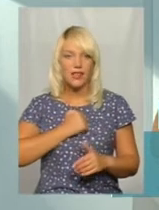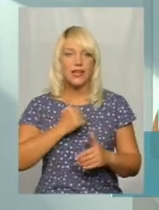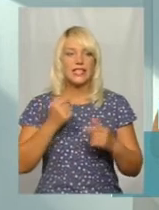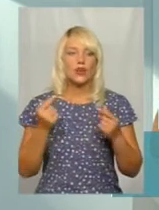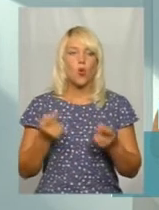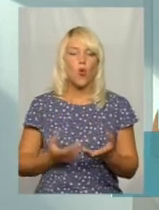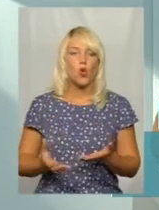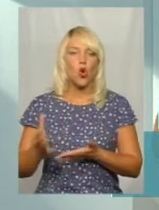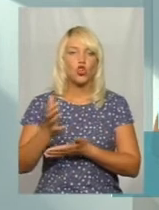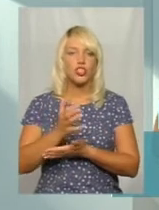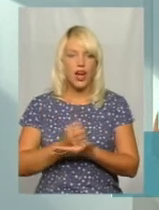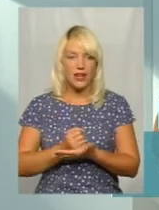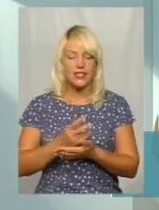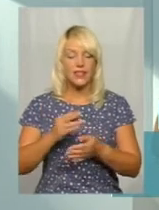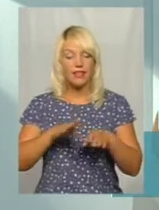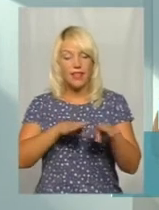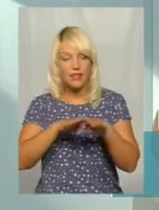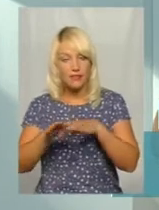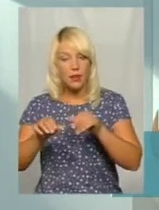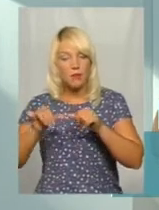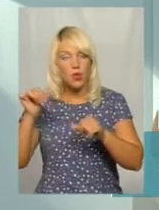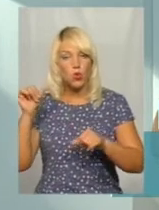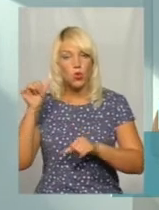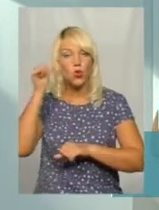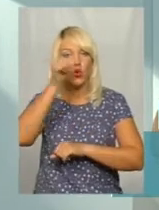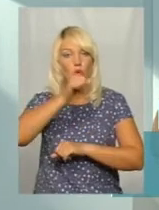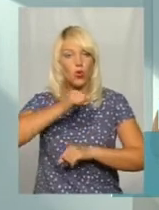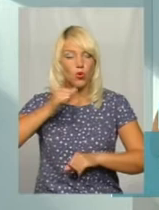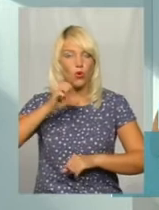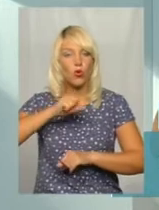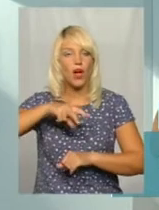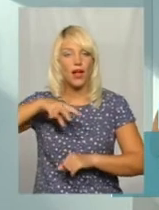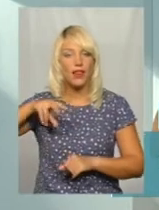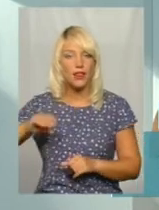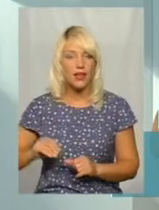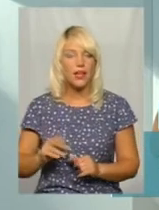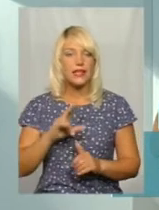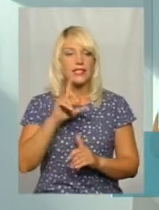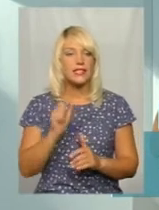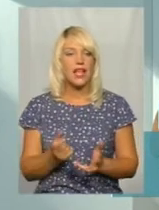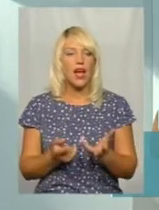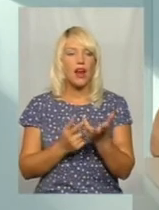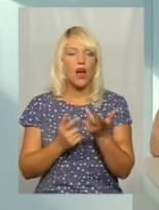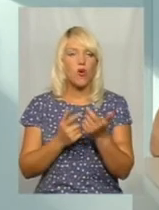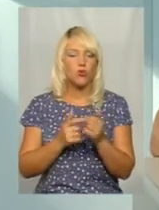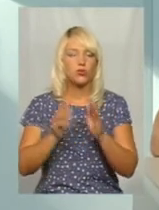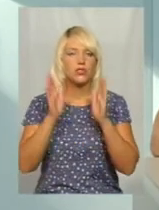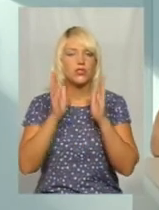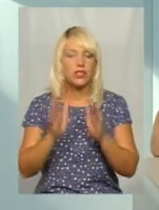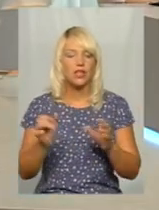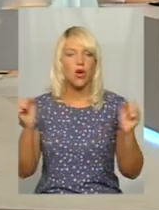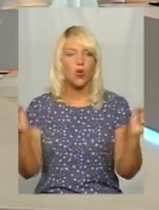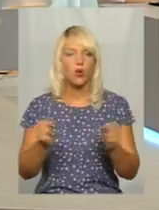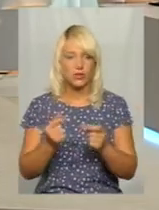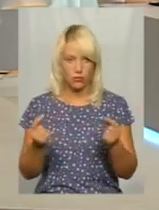хоч, в принципі, урожайність на рівні минулого року, але тільки за рахунок озимої пшениця. Озима пшениця